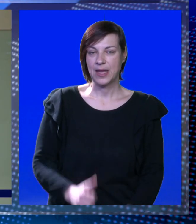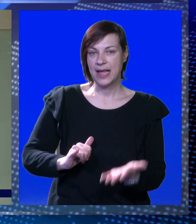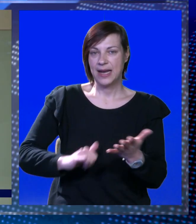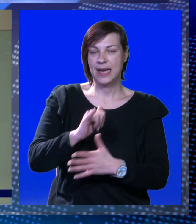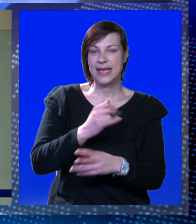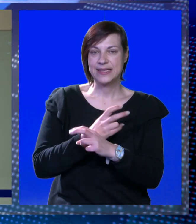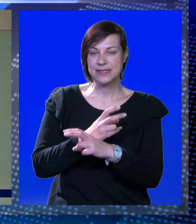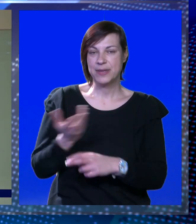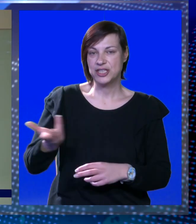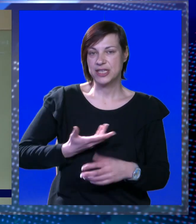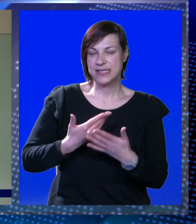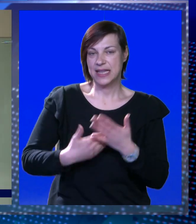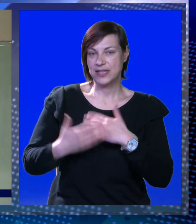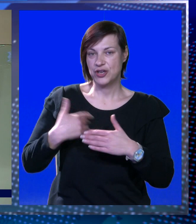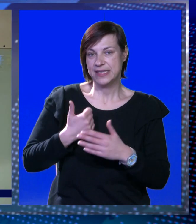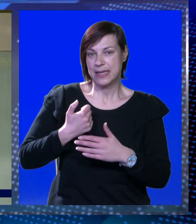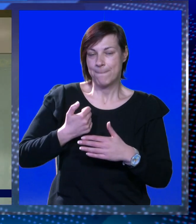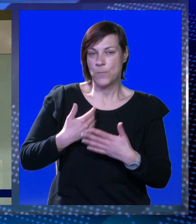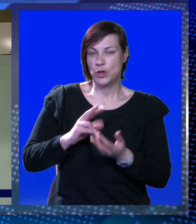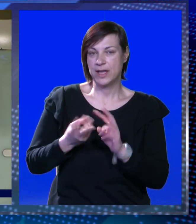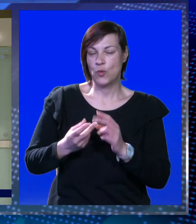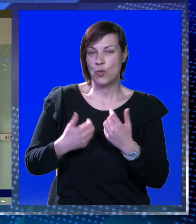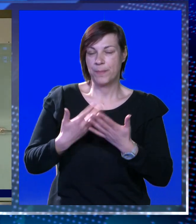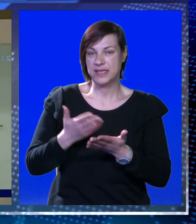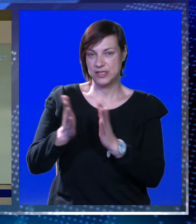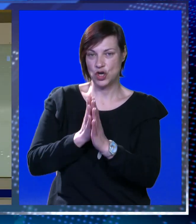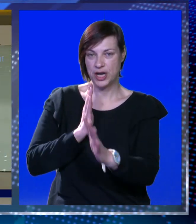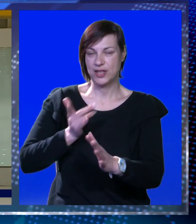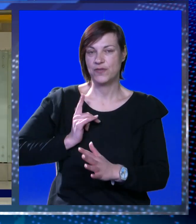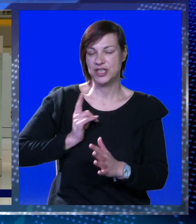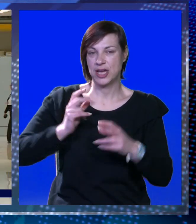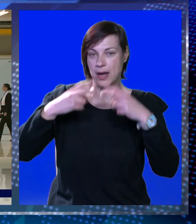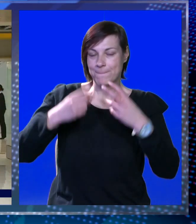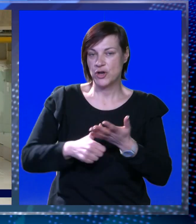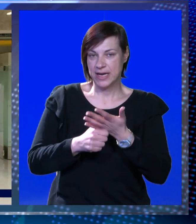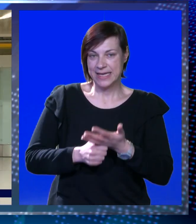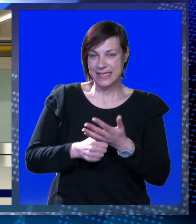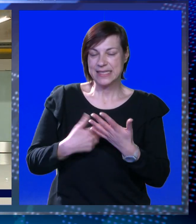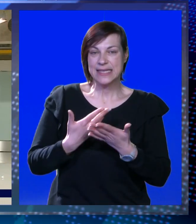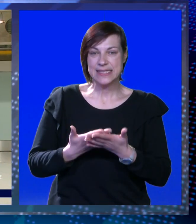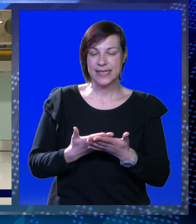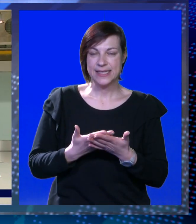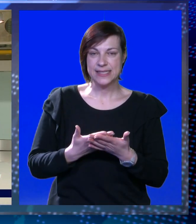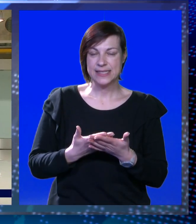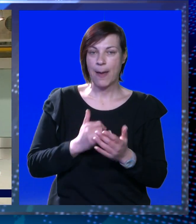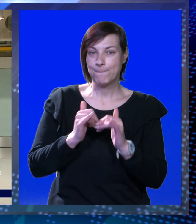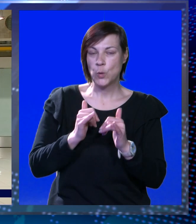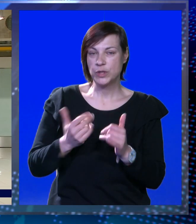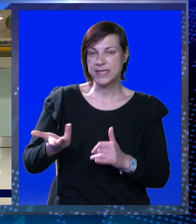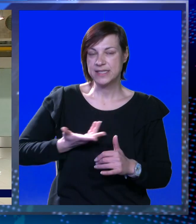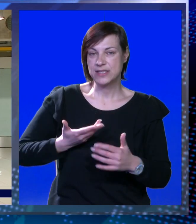Let iz Beća sletio je danas nešto iza podne. Umjesto standardnih redova i čekanja na provjeru osobnih iskaznica i putovnica,